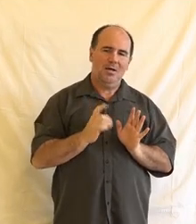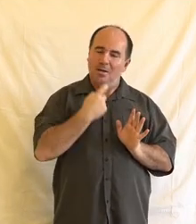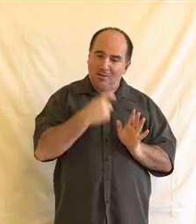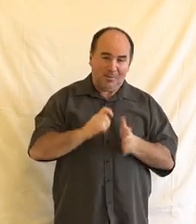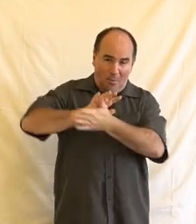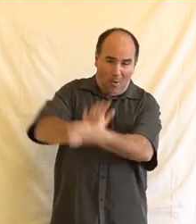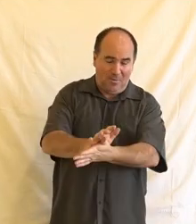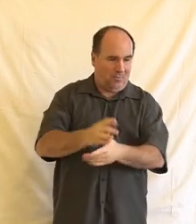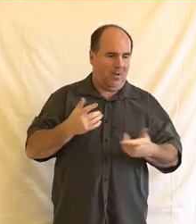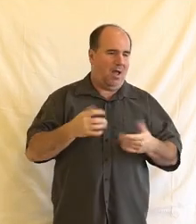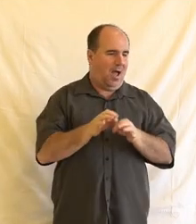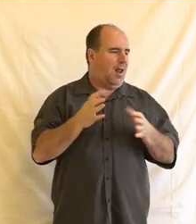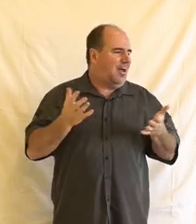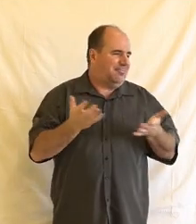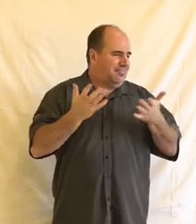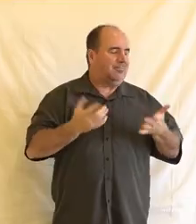aby to dobře fungovalo.